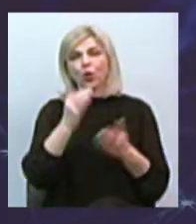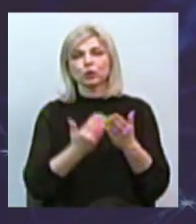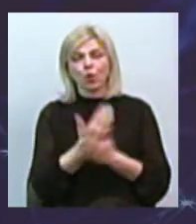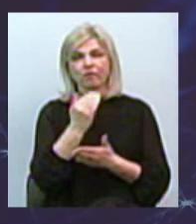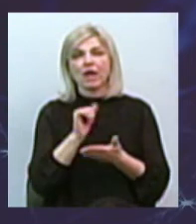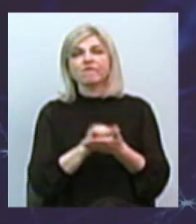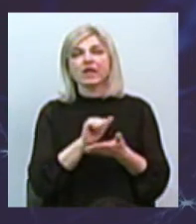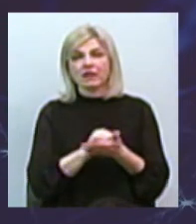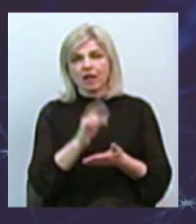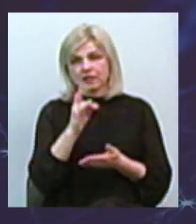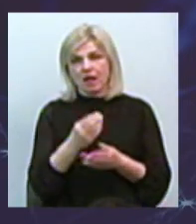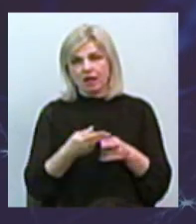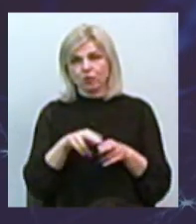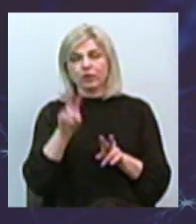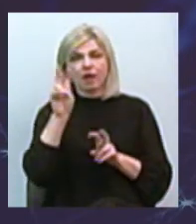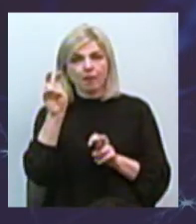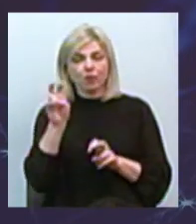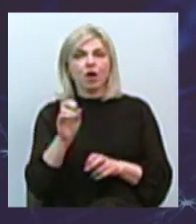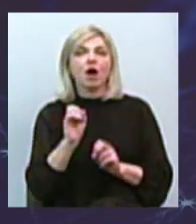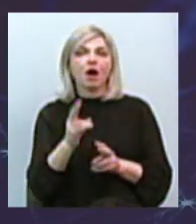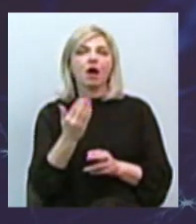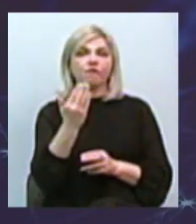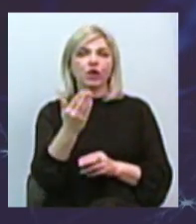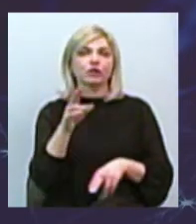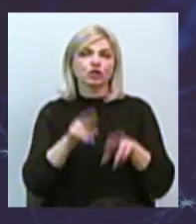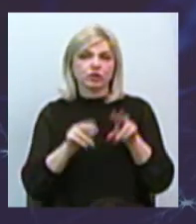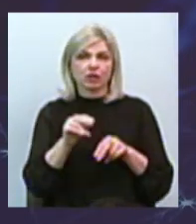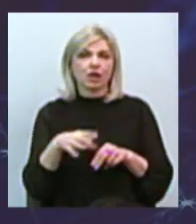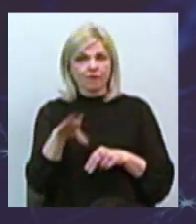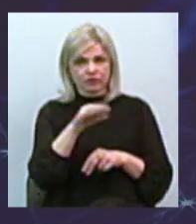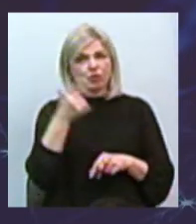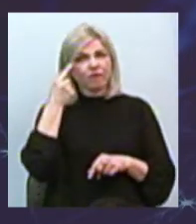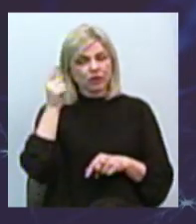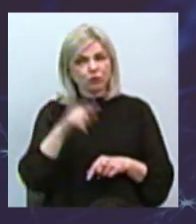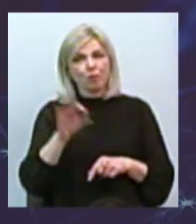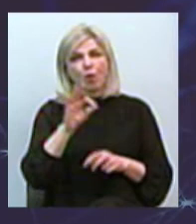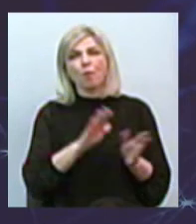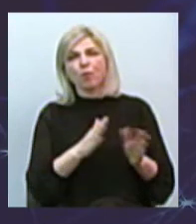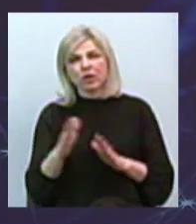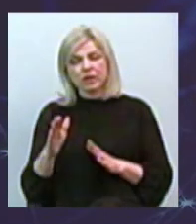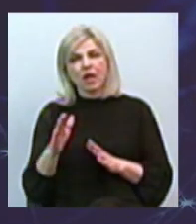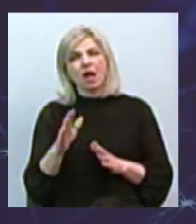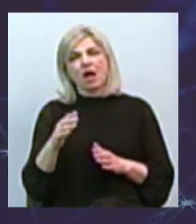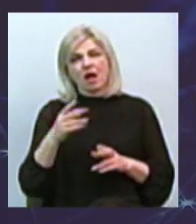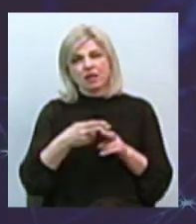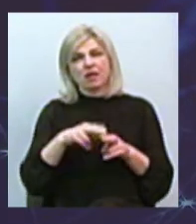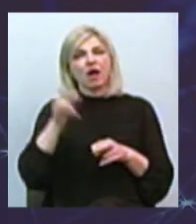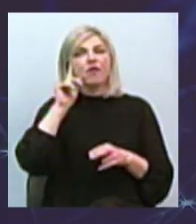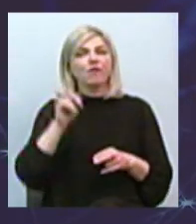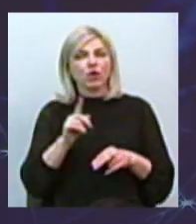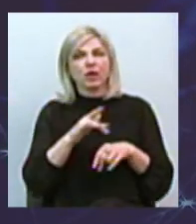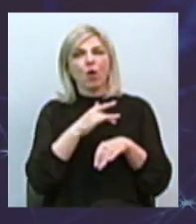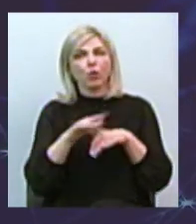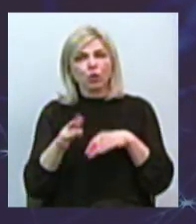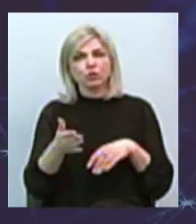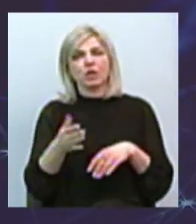Як Ви вважаєте, чи все вже відомо про події Голокосту, чи немає там темних плям, і чи достатньо